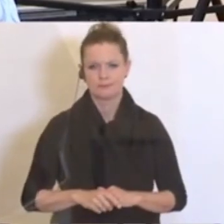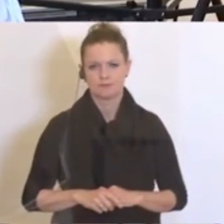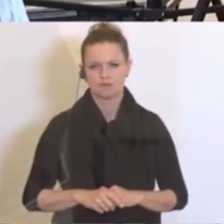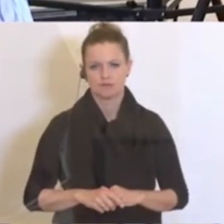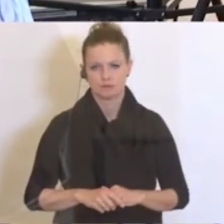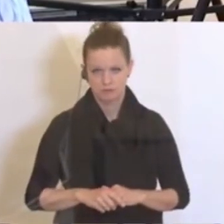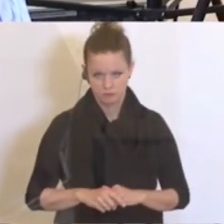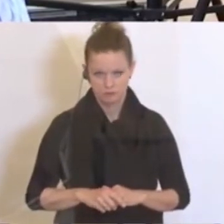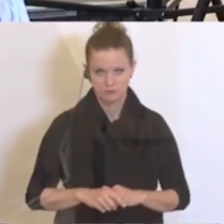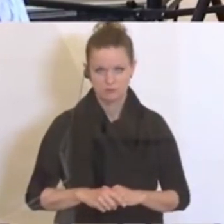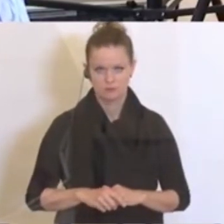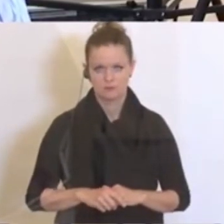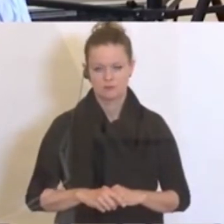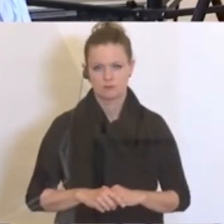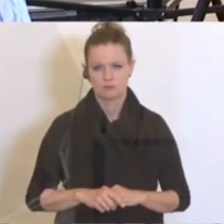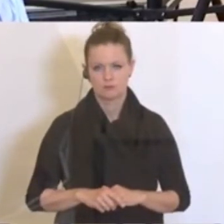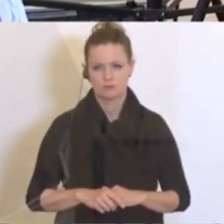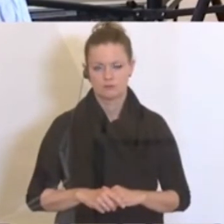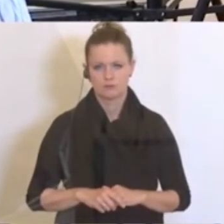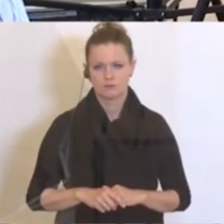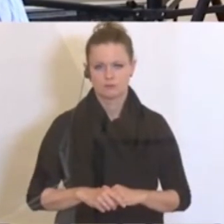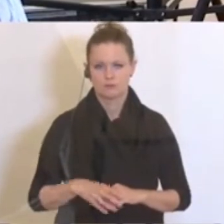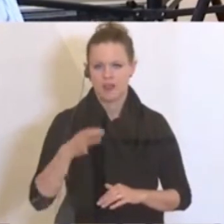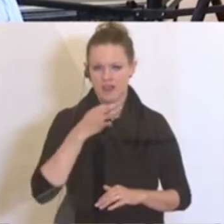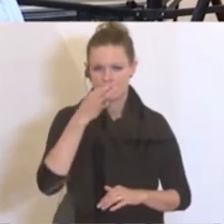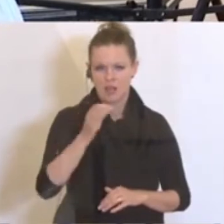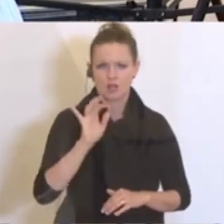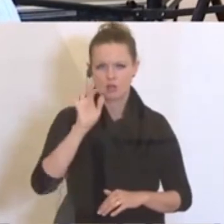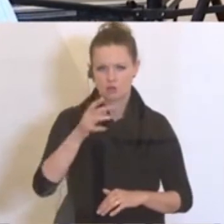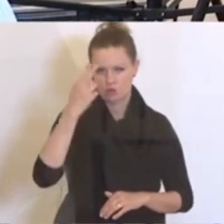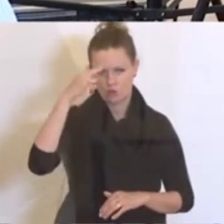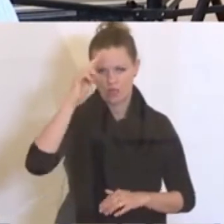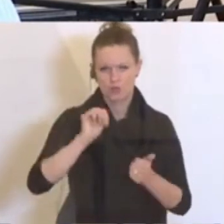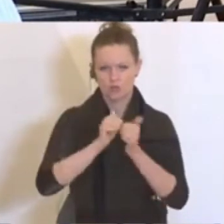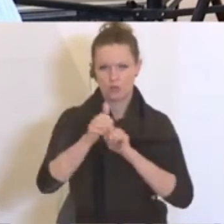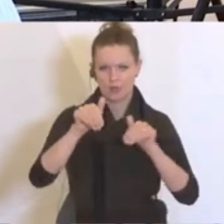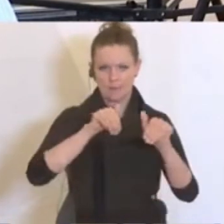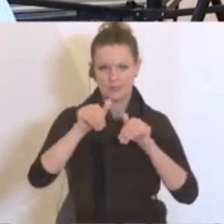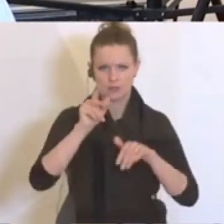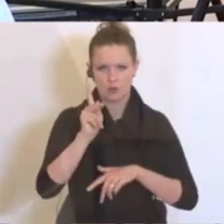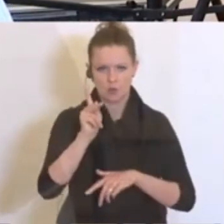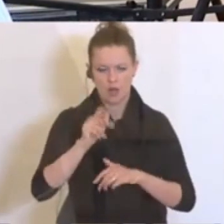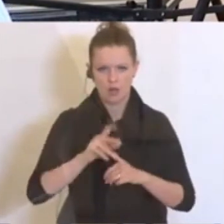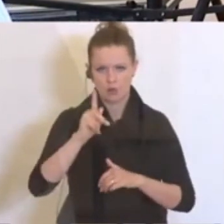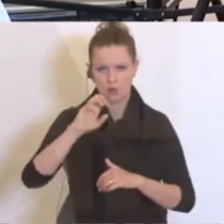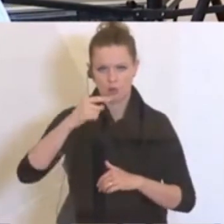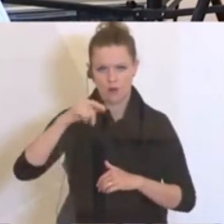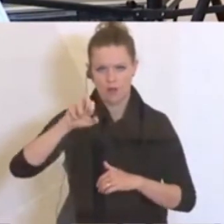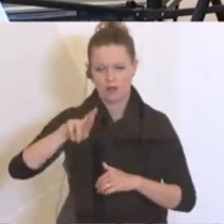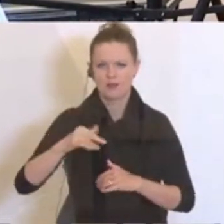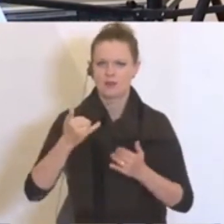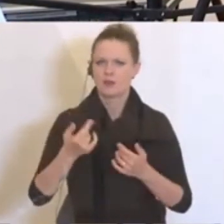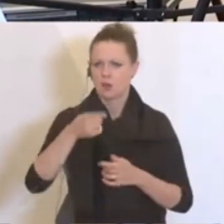Okay, dann ist eine Frage an Herrn Sportminister Kogler. Nachdem die deutsche Bundesliga jetzt startet,